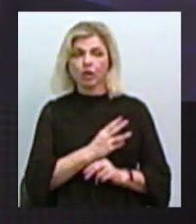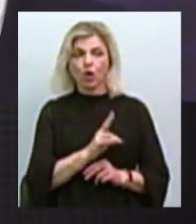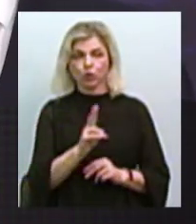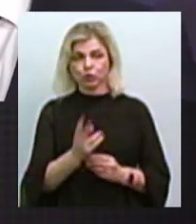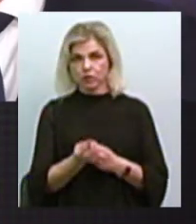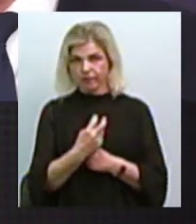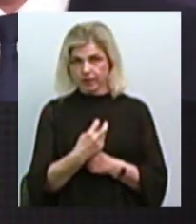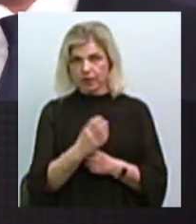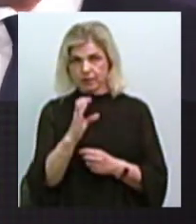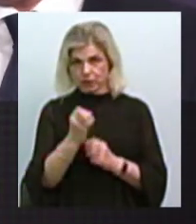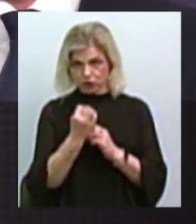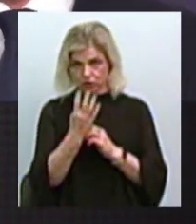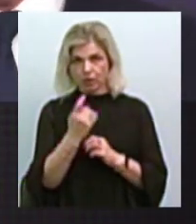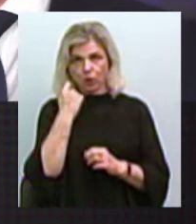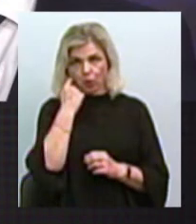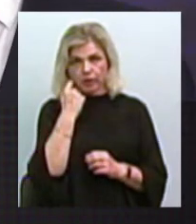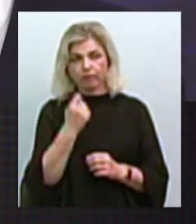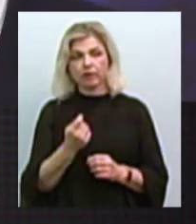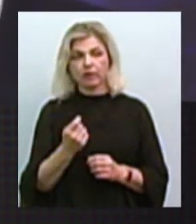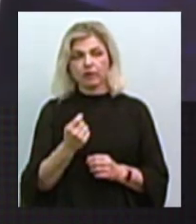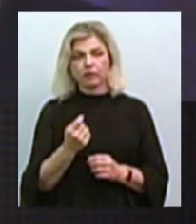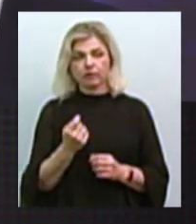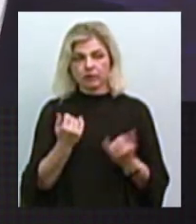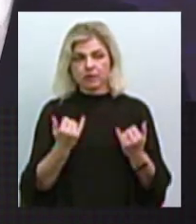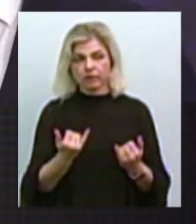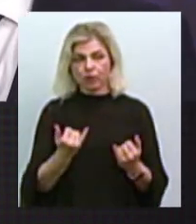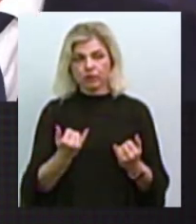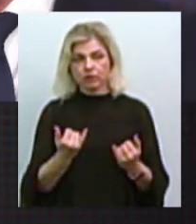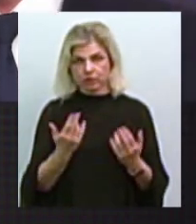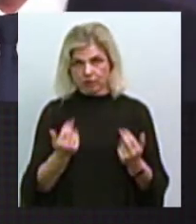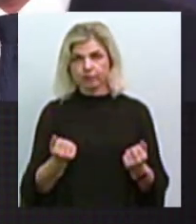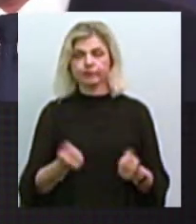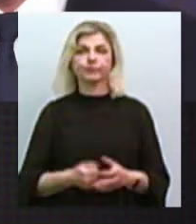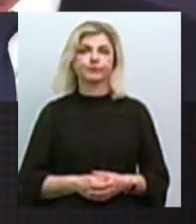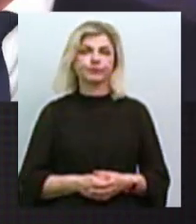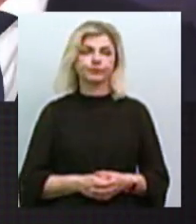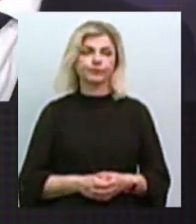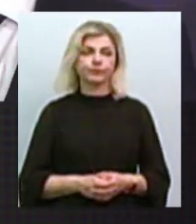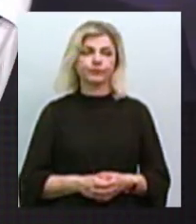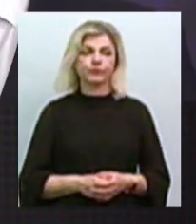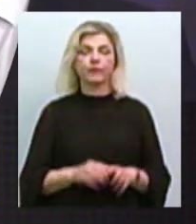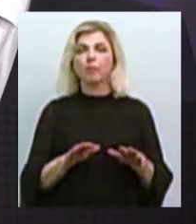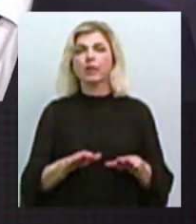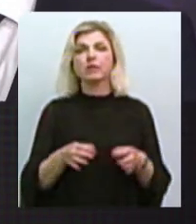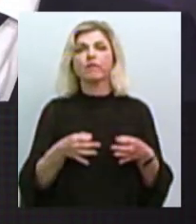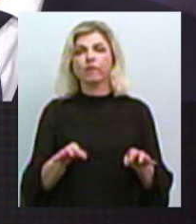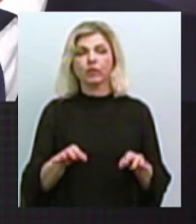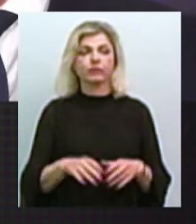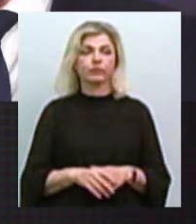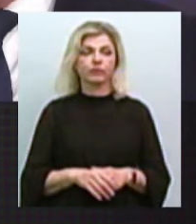нас звертаються. З 14-ти років? На сьогодні, якщо я не помиляюсь, так. Які саме вакансії я можу